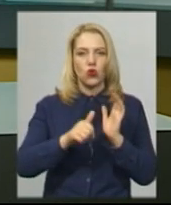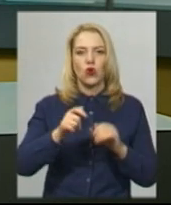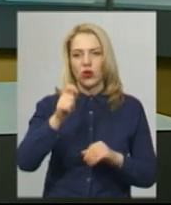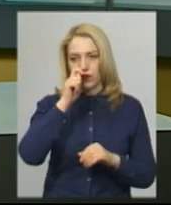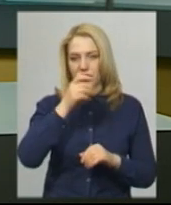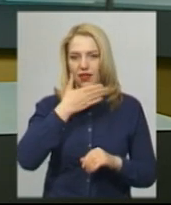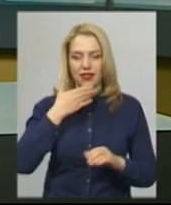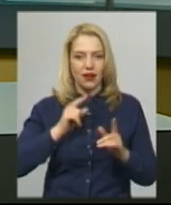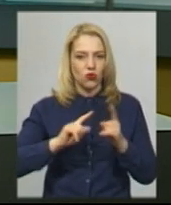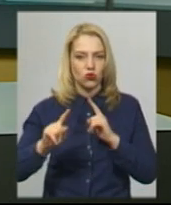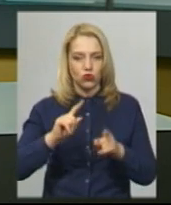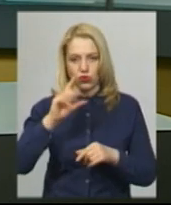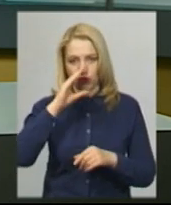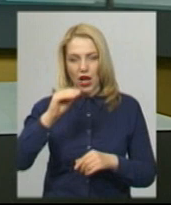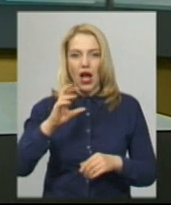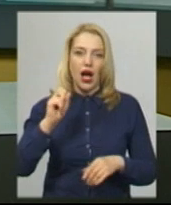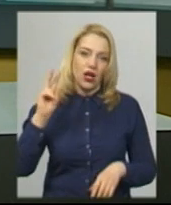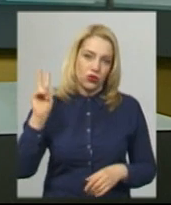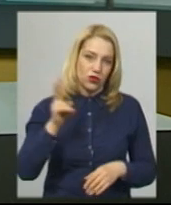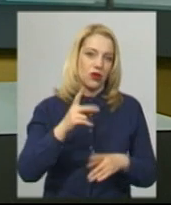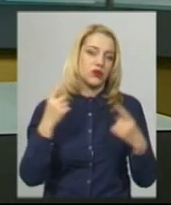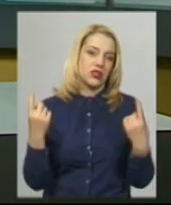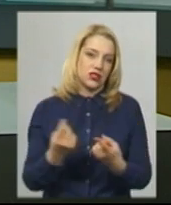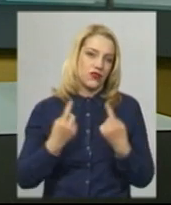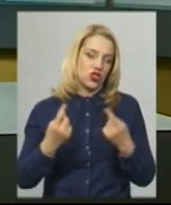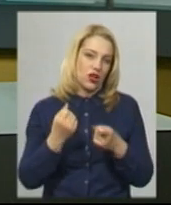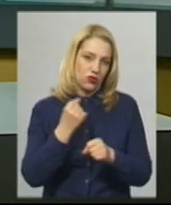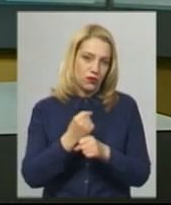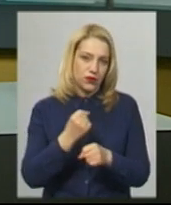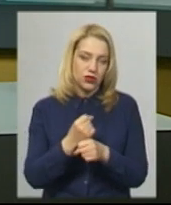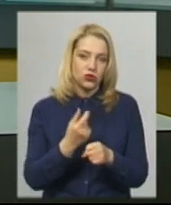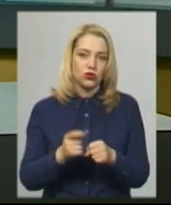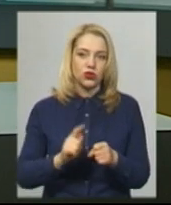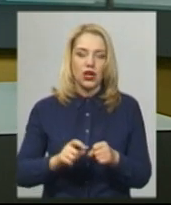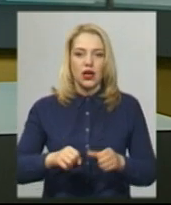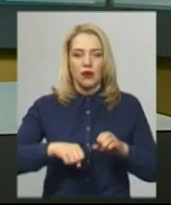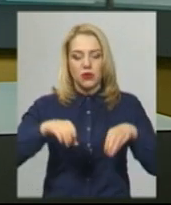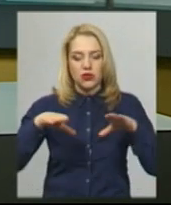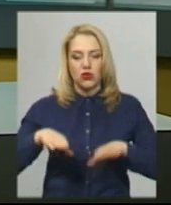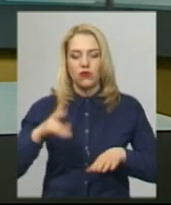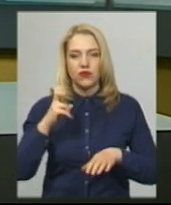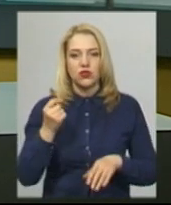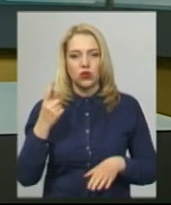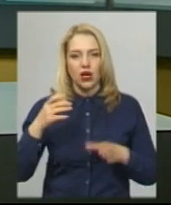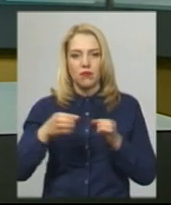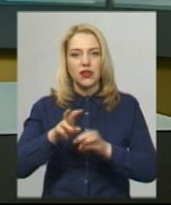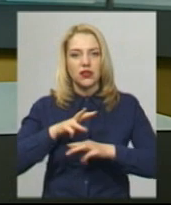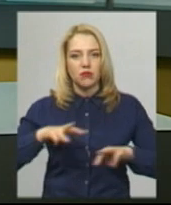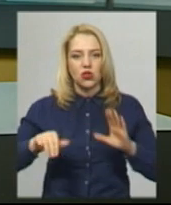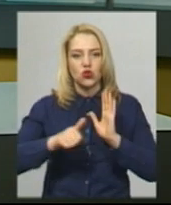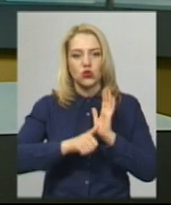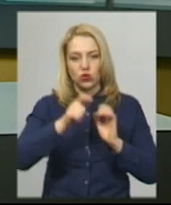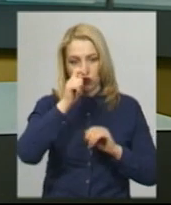маршрутки. Тролейбуси працюють за звичайним маршрутом. Відповідно до постанови номер 211 Кабінету міністрів, 6